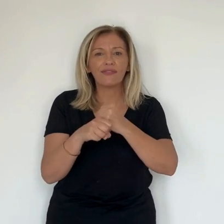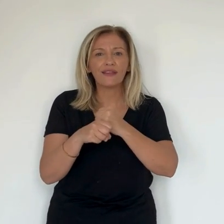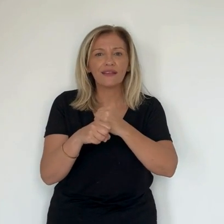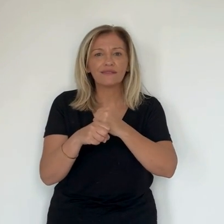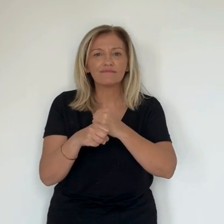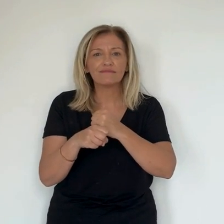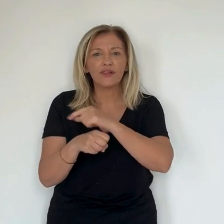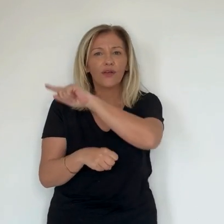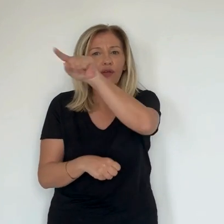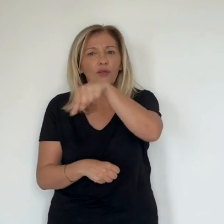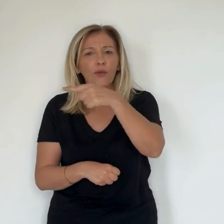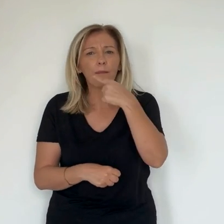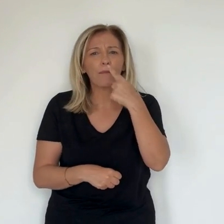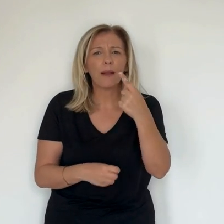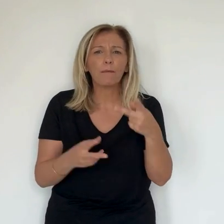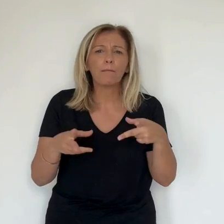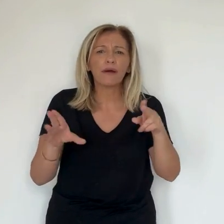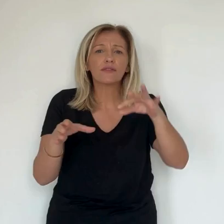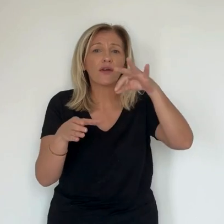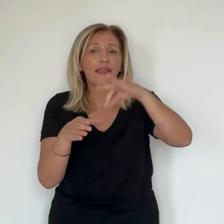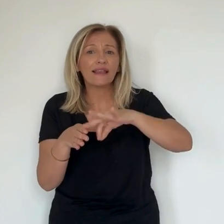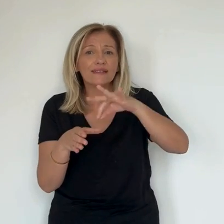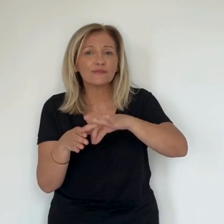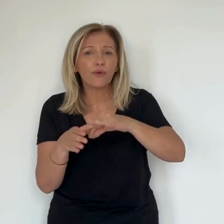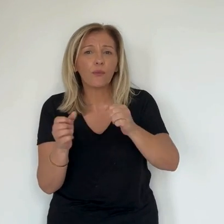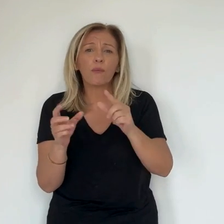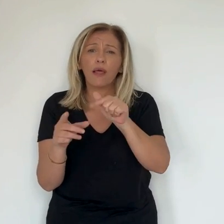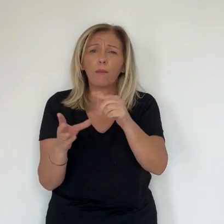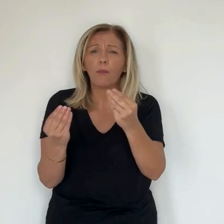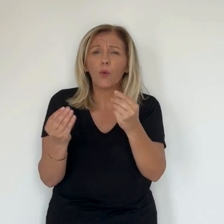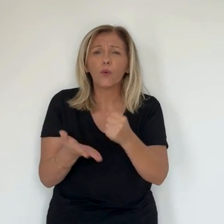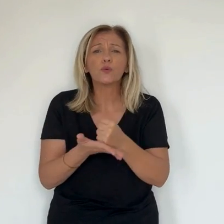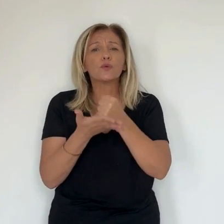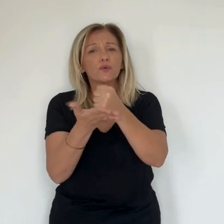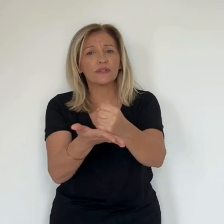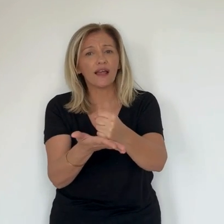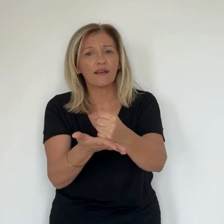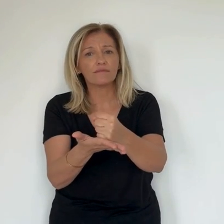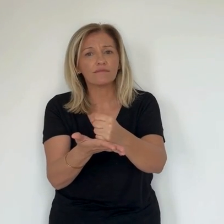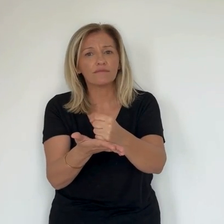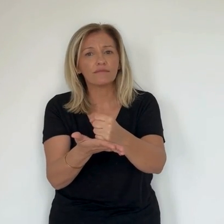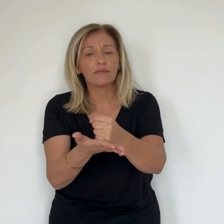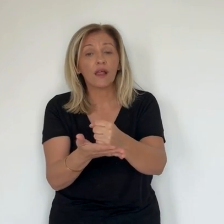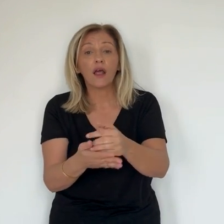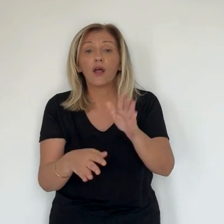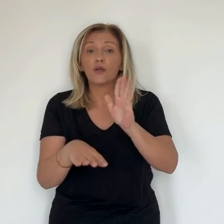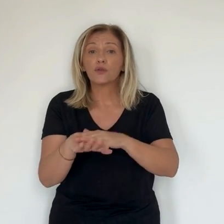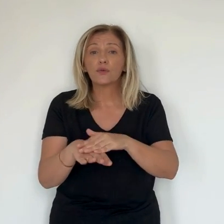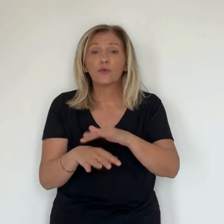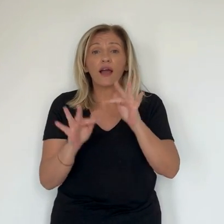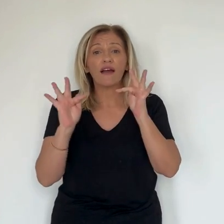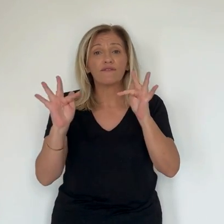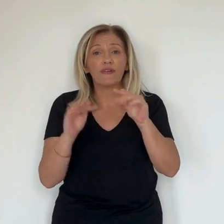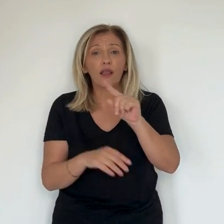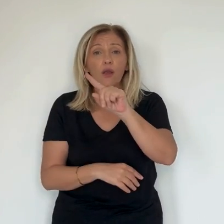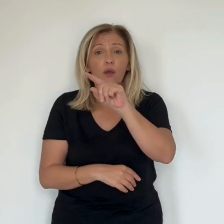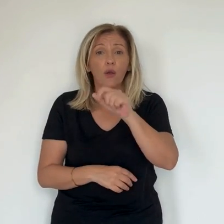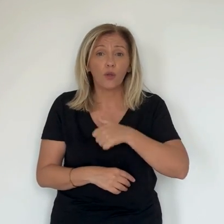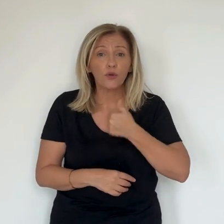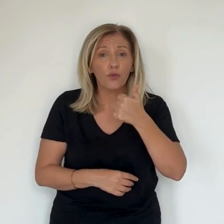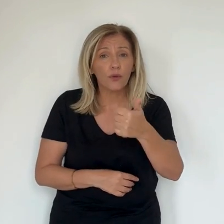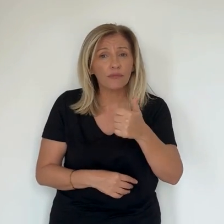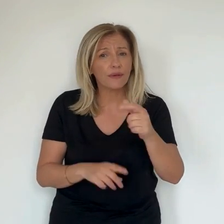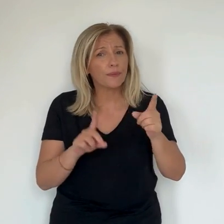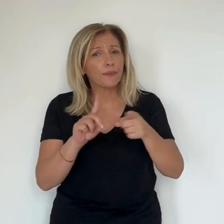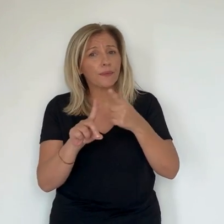à des résultats majoritaires où incontestablement, sans la moindre ambiguïté, sans le moindre quiproquo, la question de l'autonomie